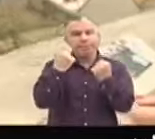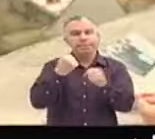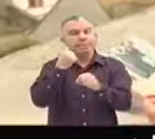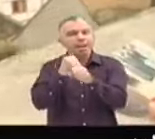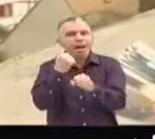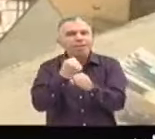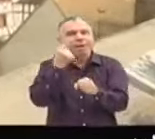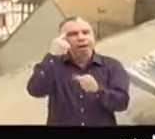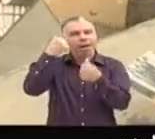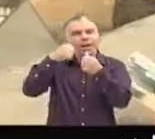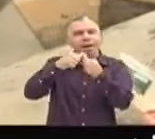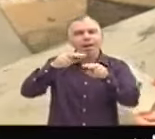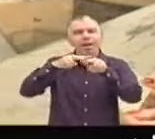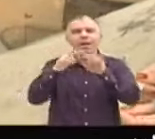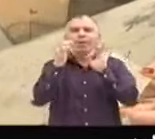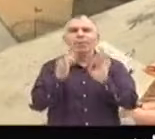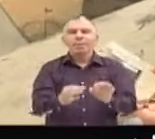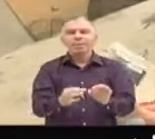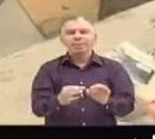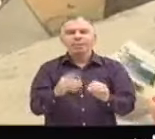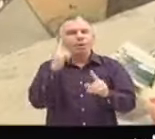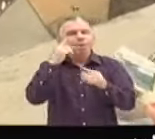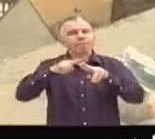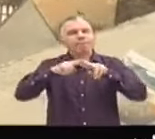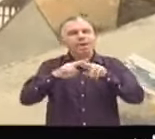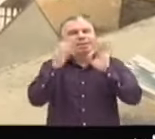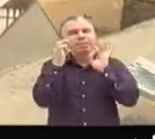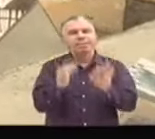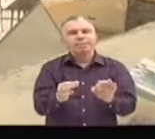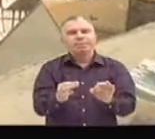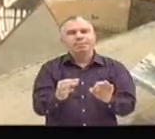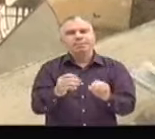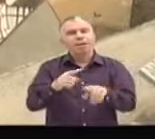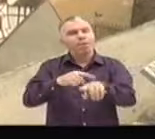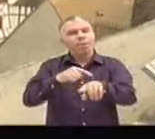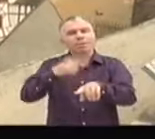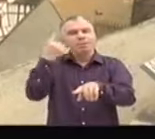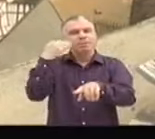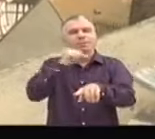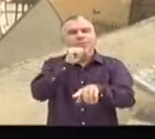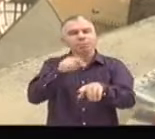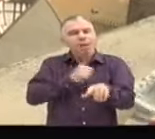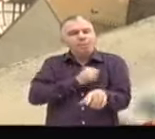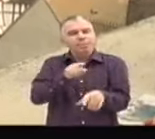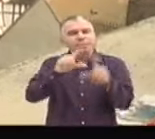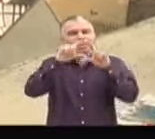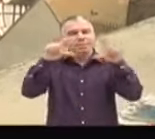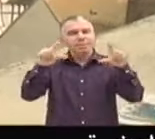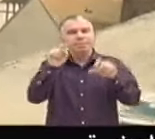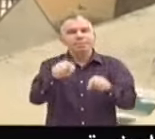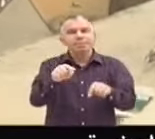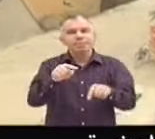la douceur, comme beaucoup la majorité des femmes. Donc j'aime beaucoup cette photo.